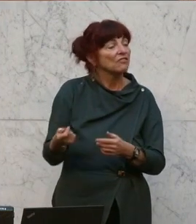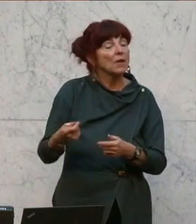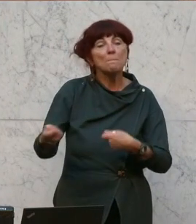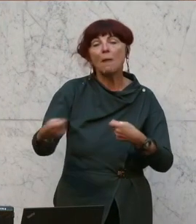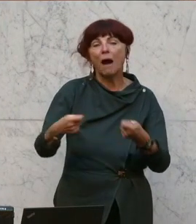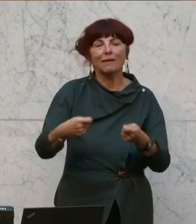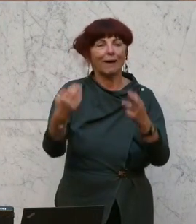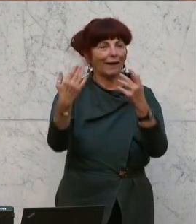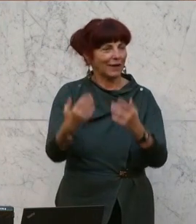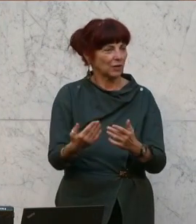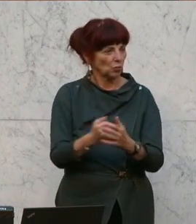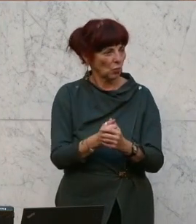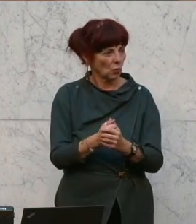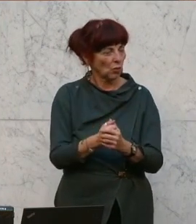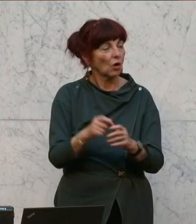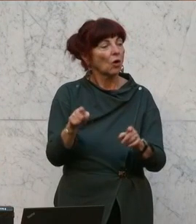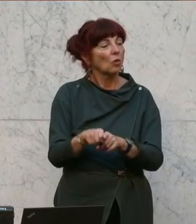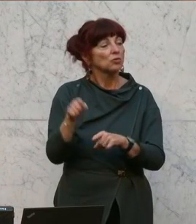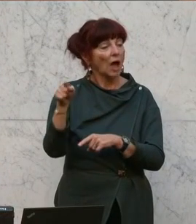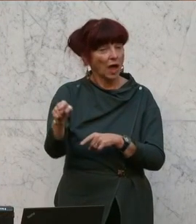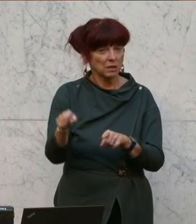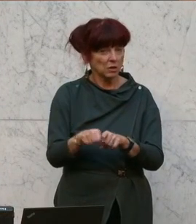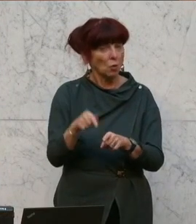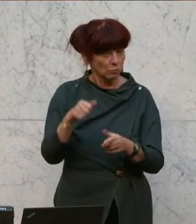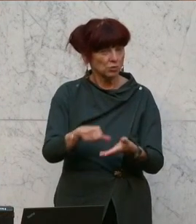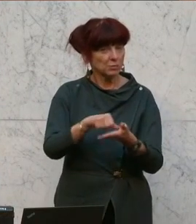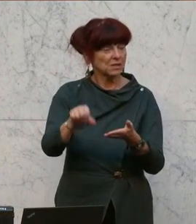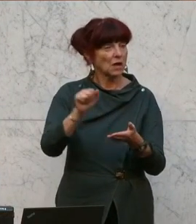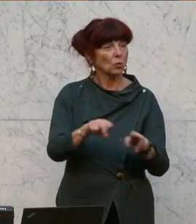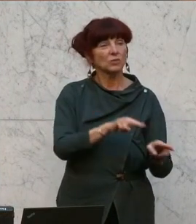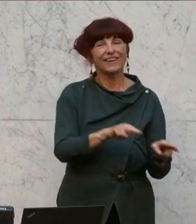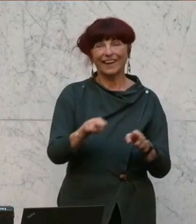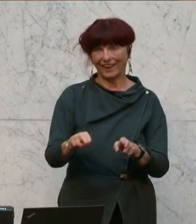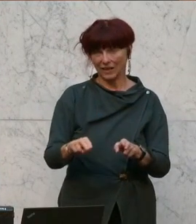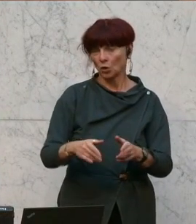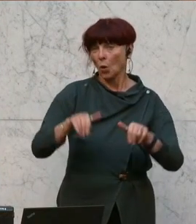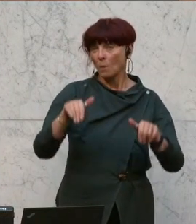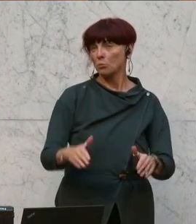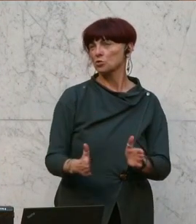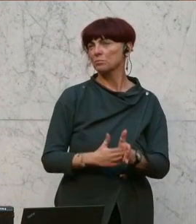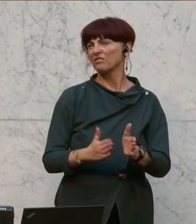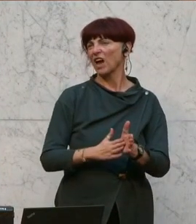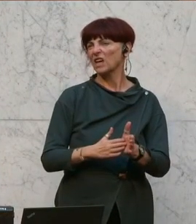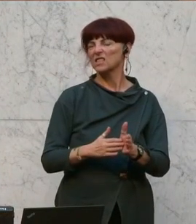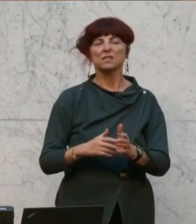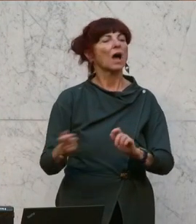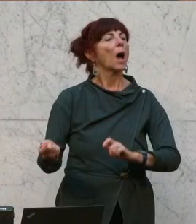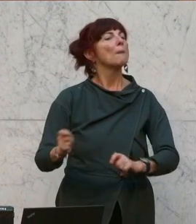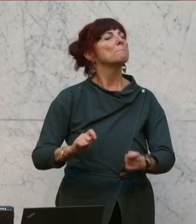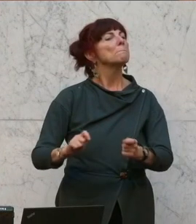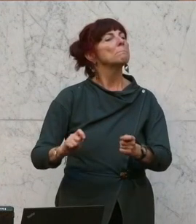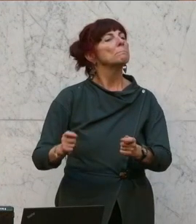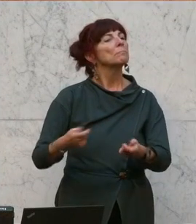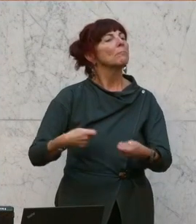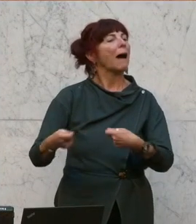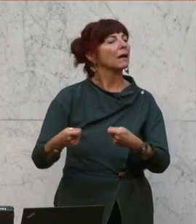oder womöglicherweise zu Gericht gehen. Wo er beweisen muss, dass er dem Makler keinen Suchauftrag